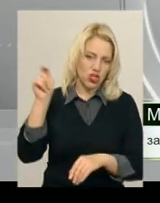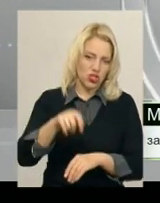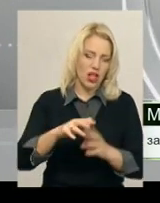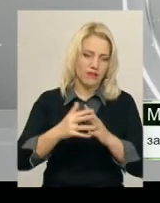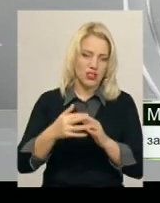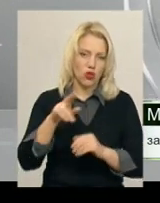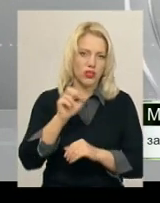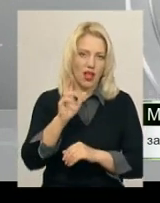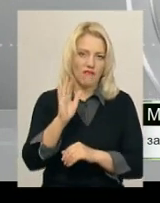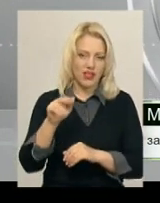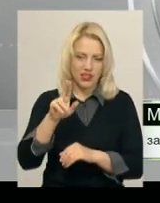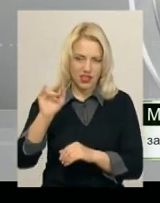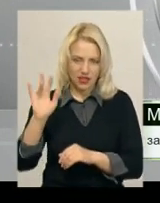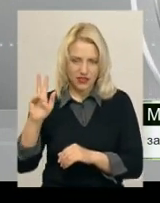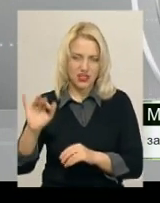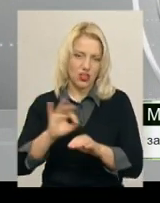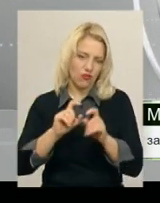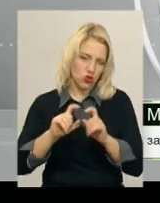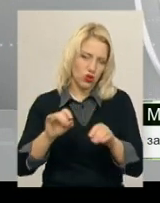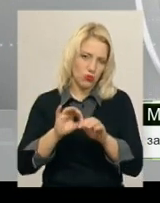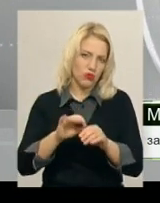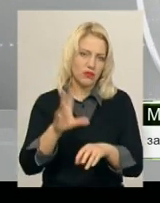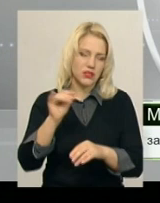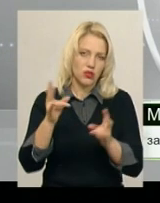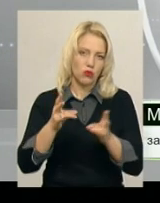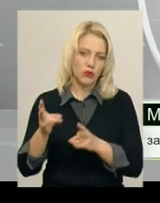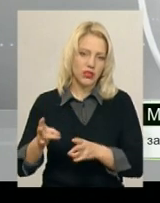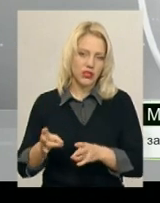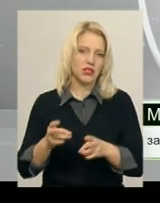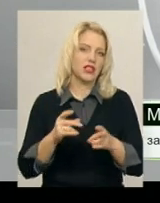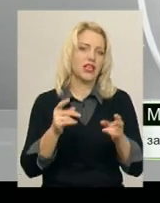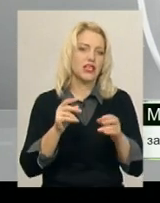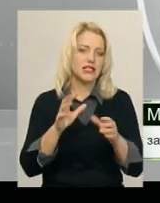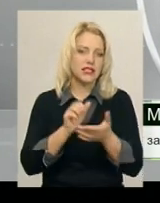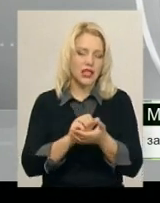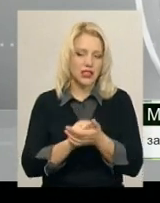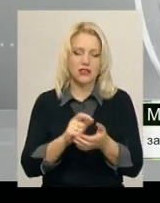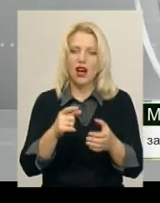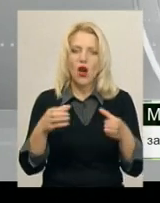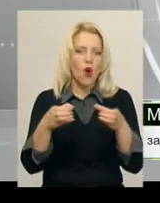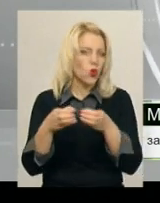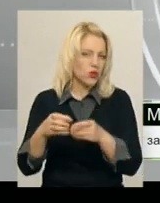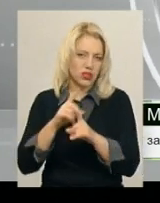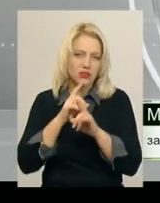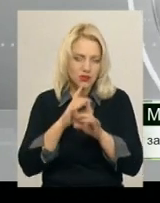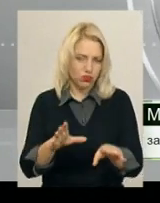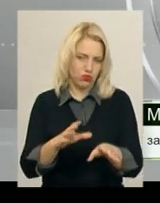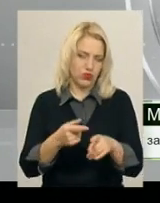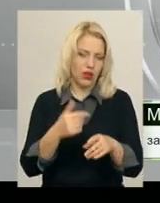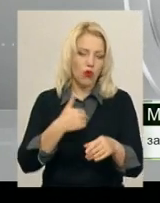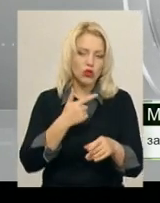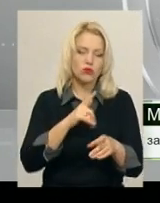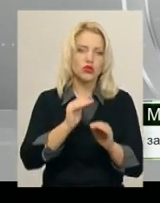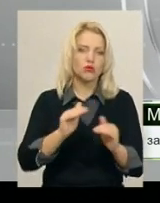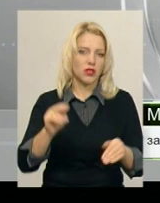проводили їм всі необхідні заняття. Мова про гуртки в Завирі не йдеться. Ми хочемо, щоб діти навчалися в